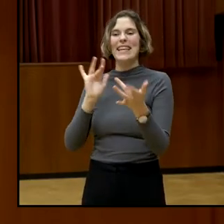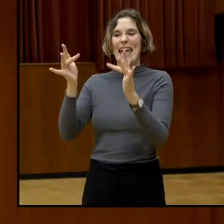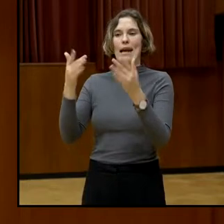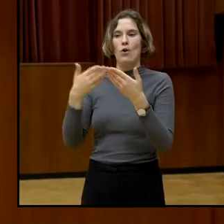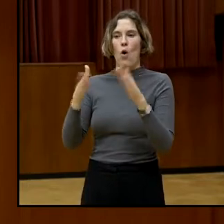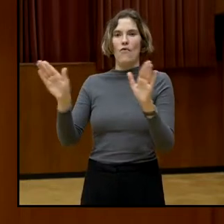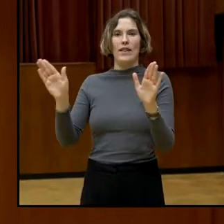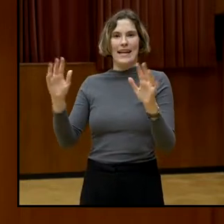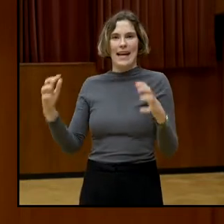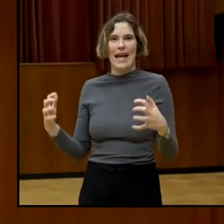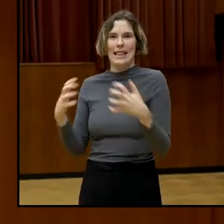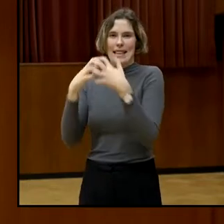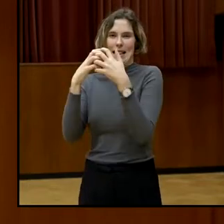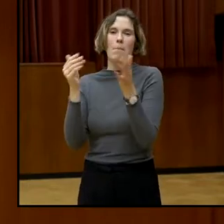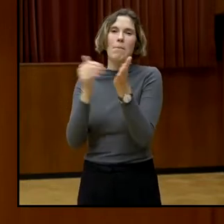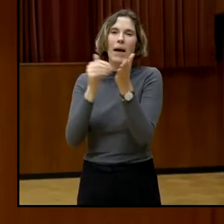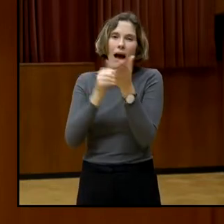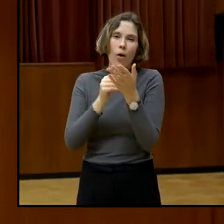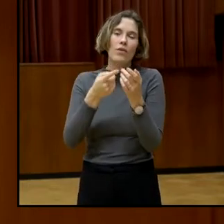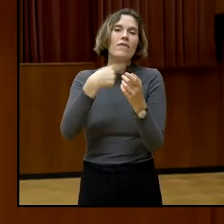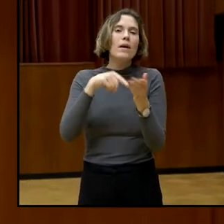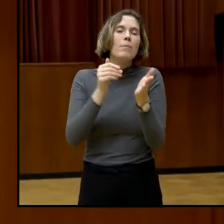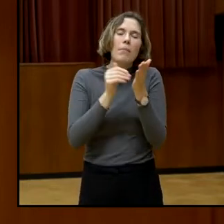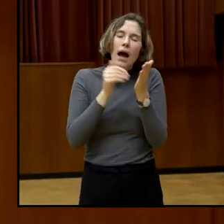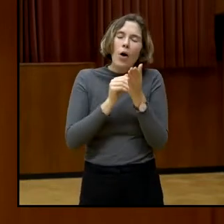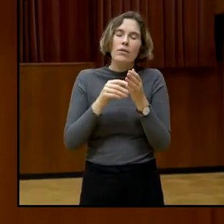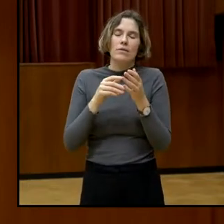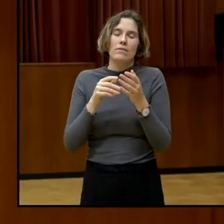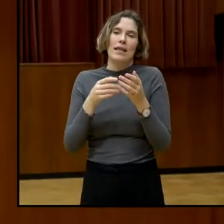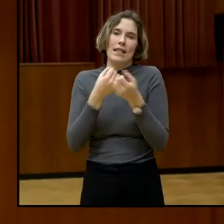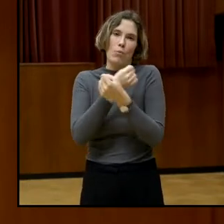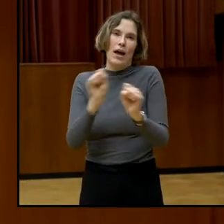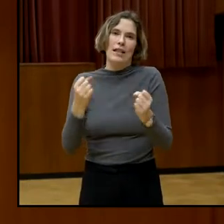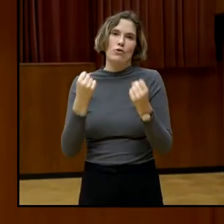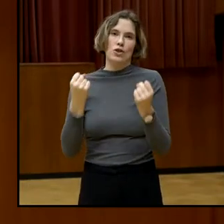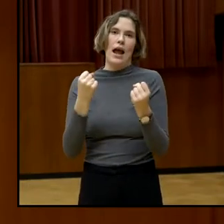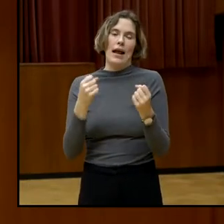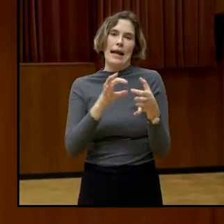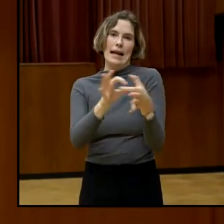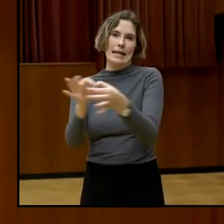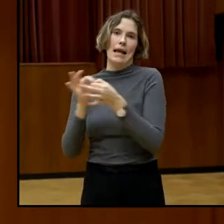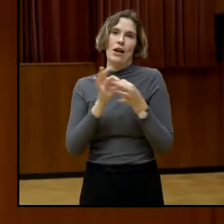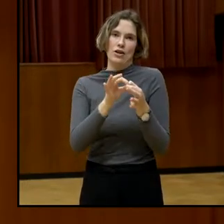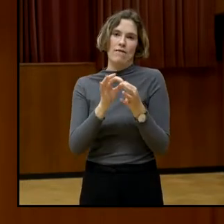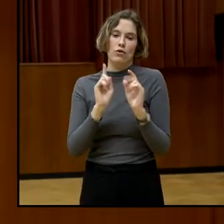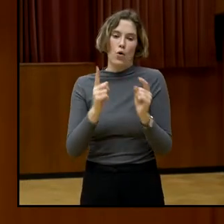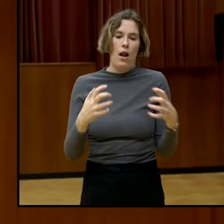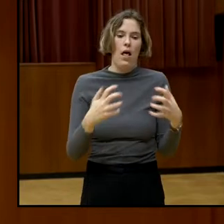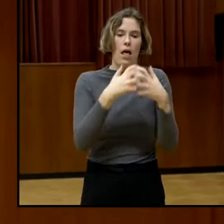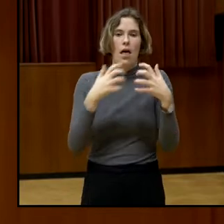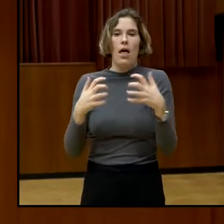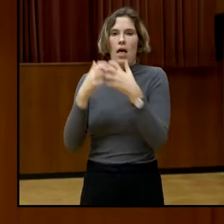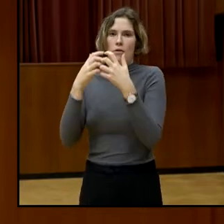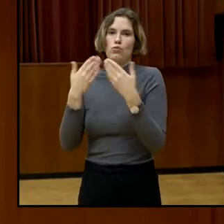Staat und in einer demokratisch verfassten Gesellschaft bilden können und ich glaube, da ist, wo wir hin sollten.